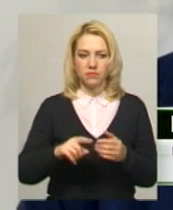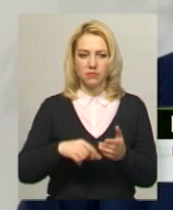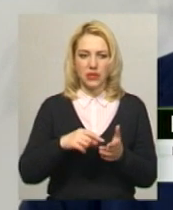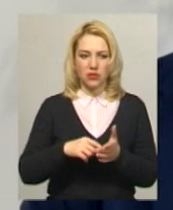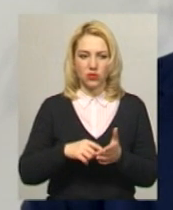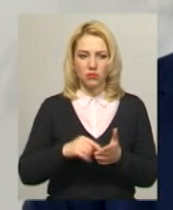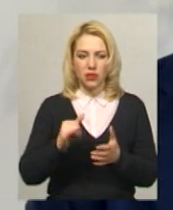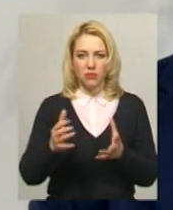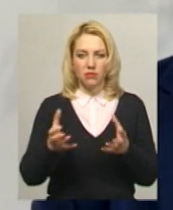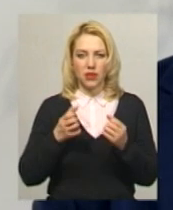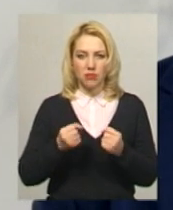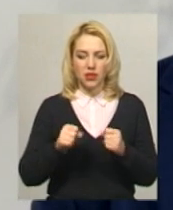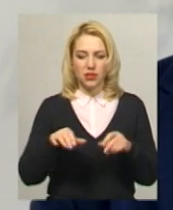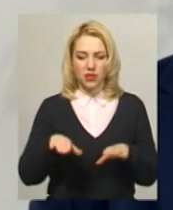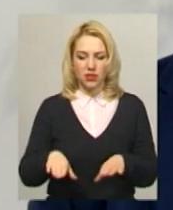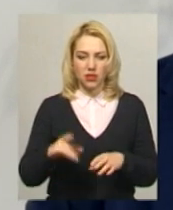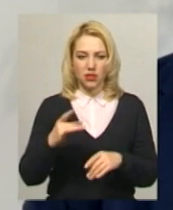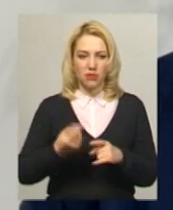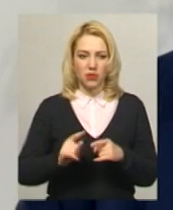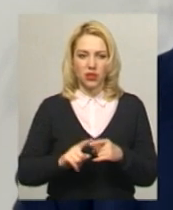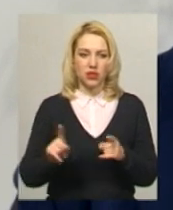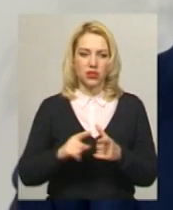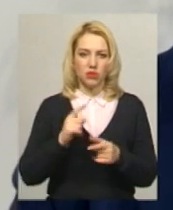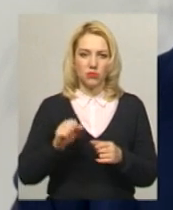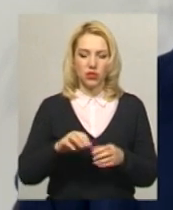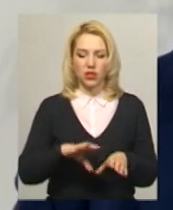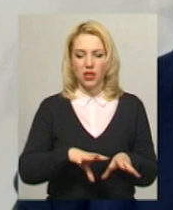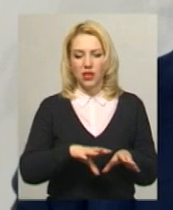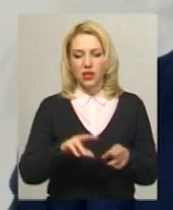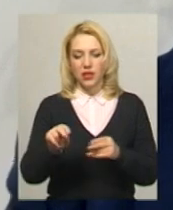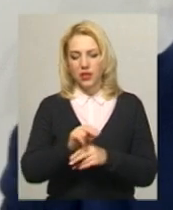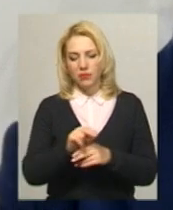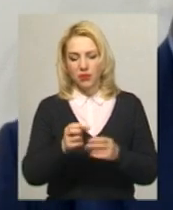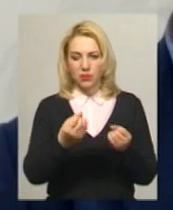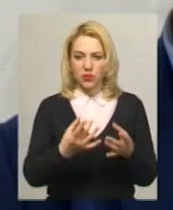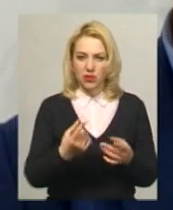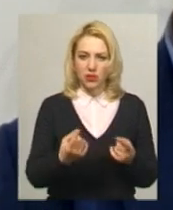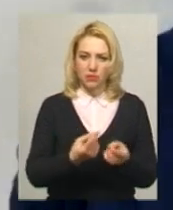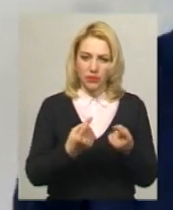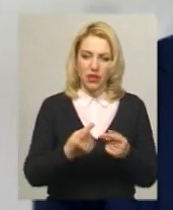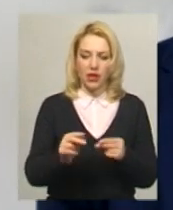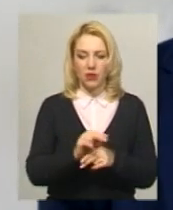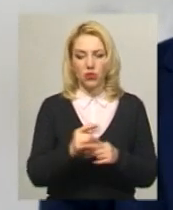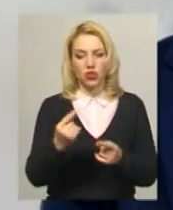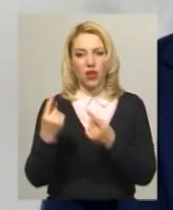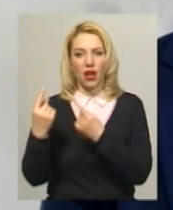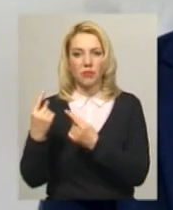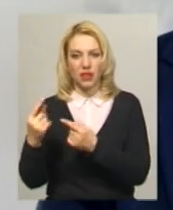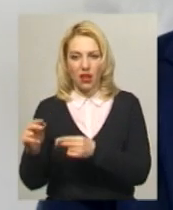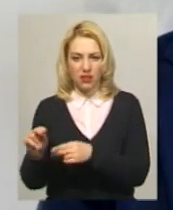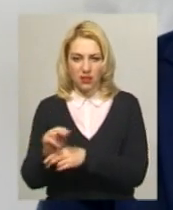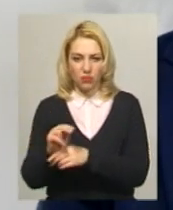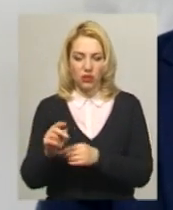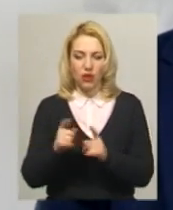приймається рішення про те, чи її можна відремонтувати поточним ремонтом, чи вона підлягає капіталі. Поточний ремонт – це